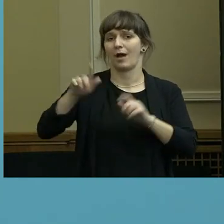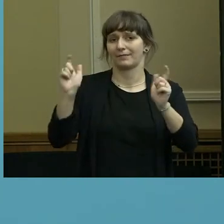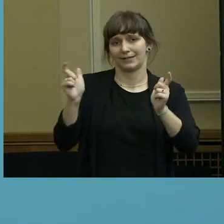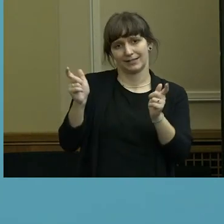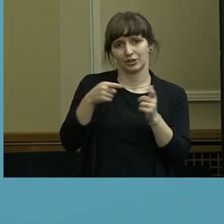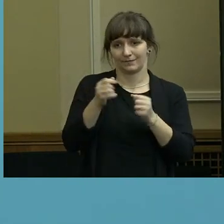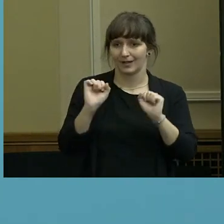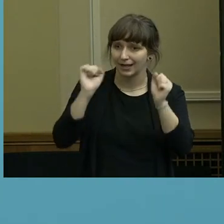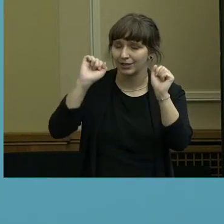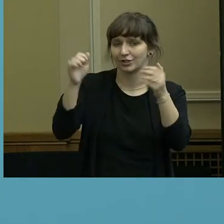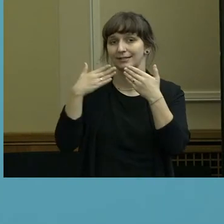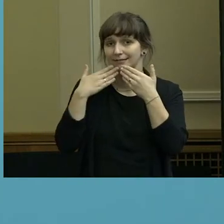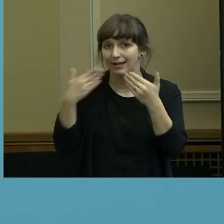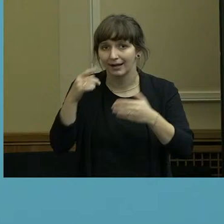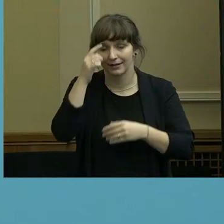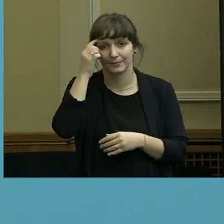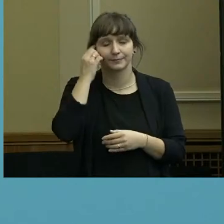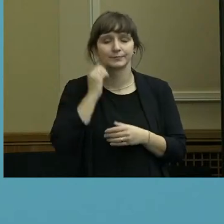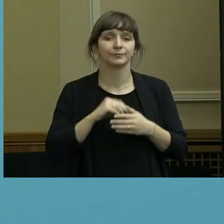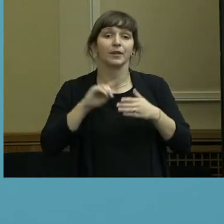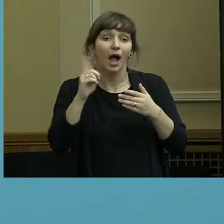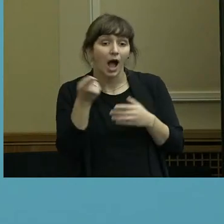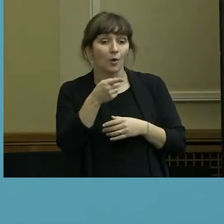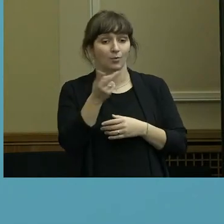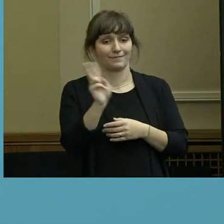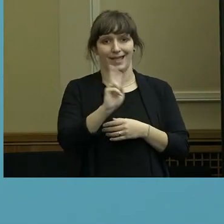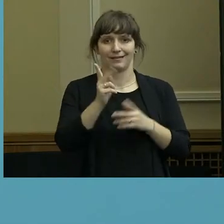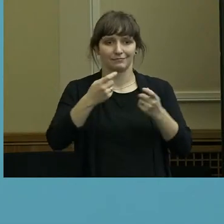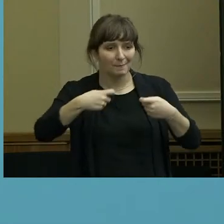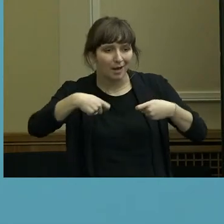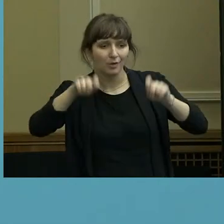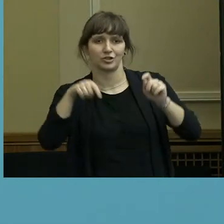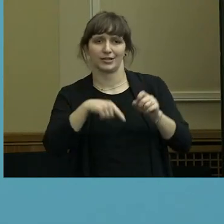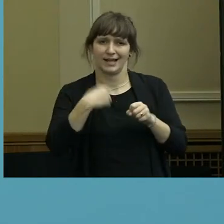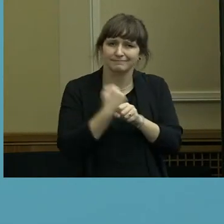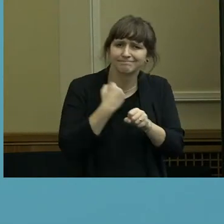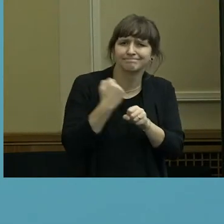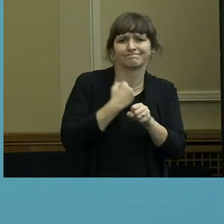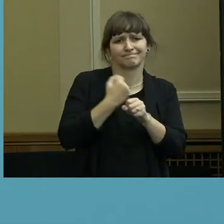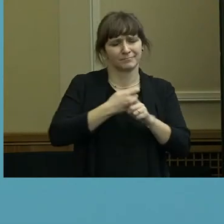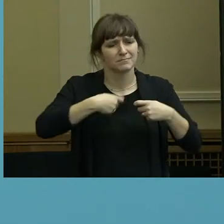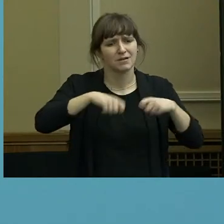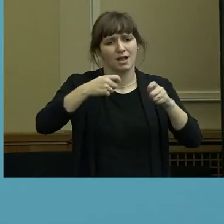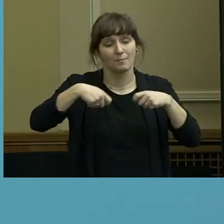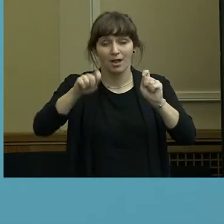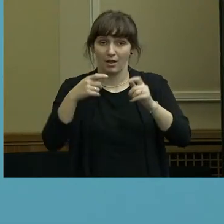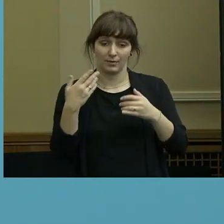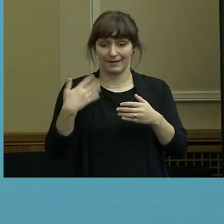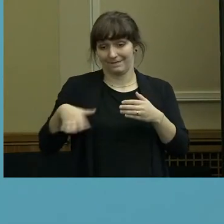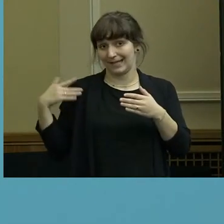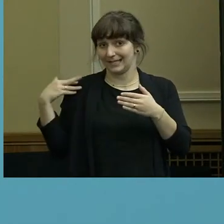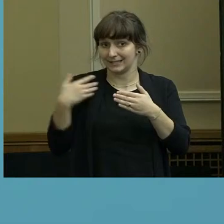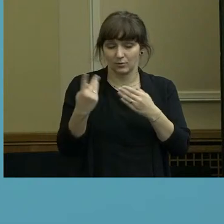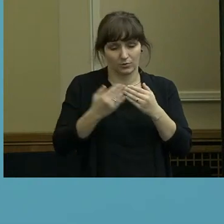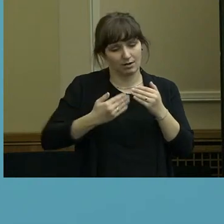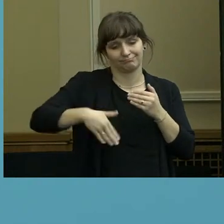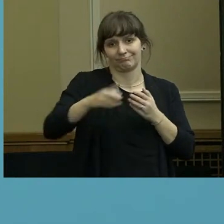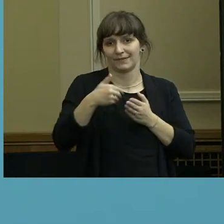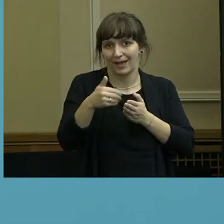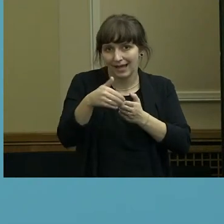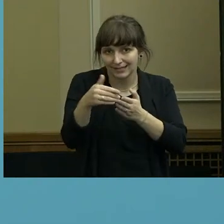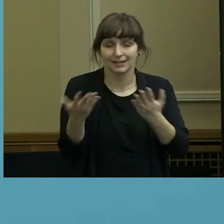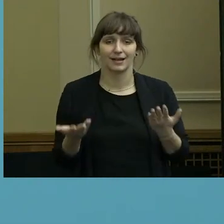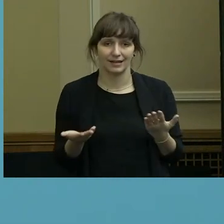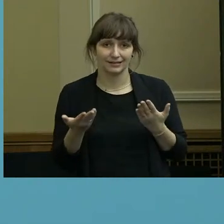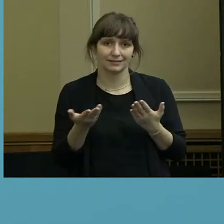und auch denen, die auf den Baustellen dort gearbeitet haben und arbeiten. Die Startbedingungen aufgrund der